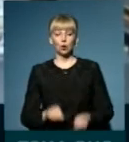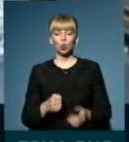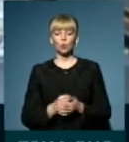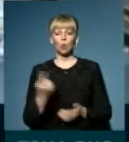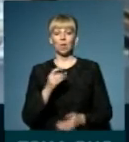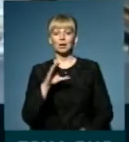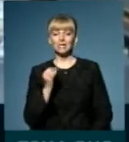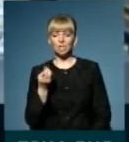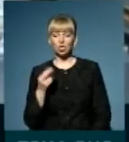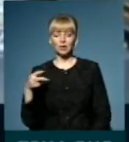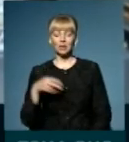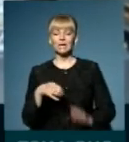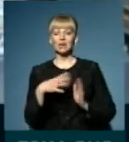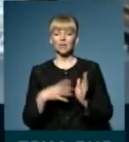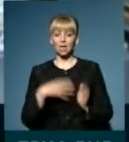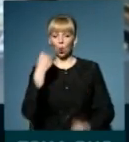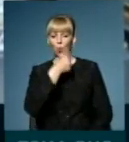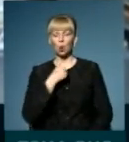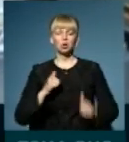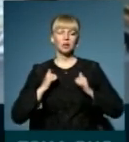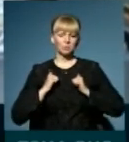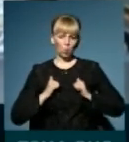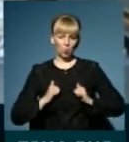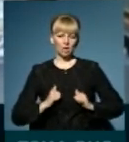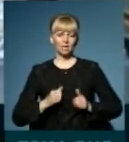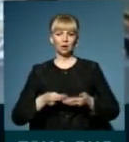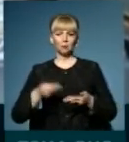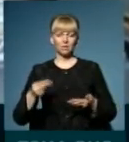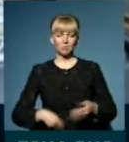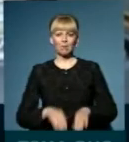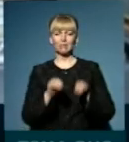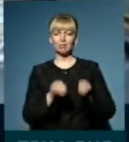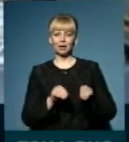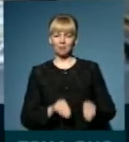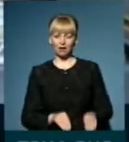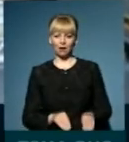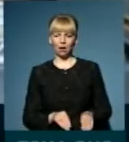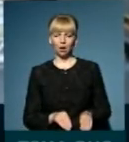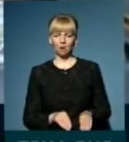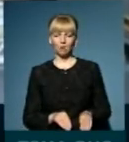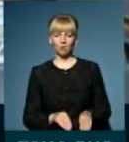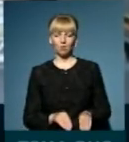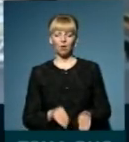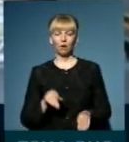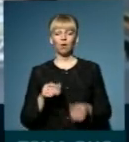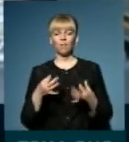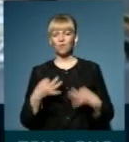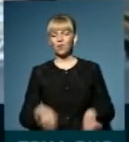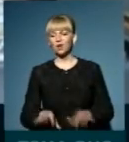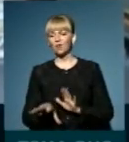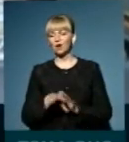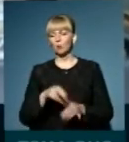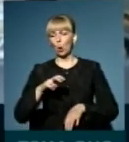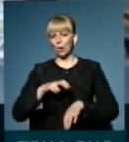1 січня 2019 року спокійно підписати декларацію у вільно вибравшого